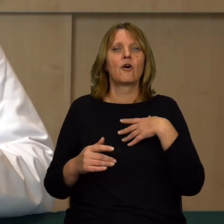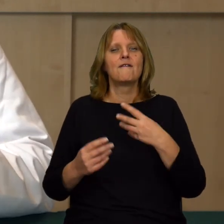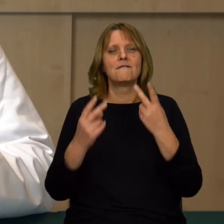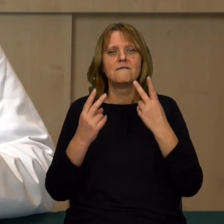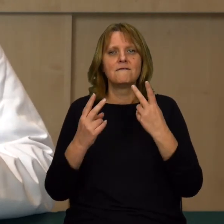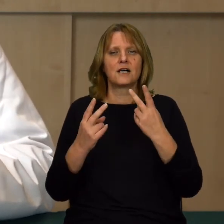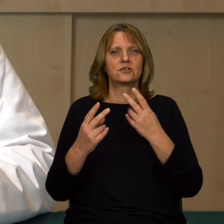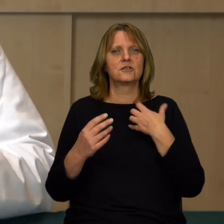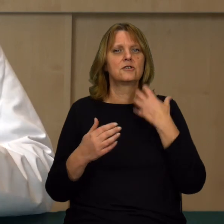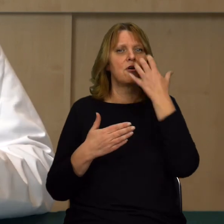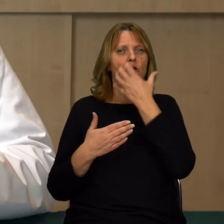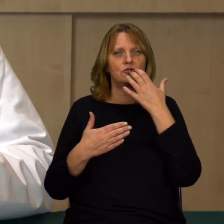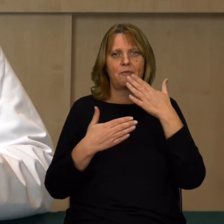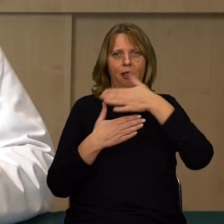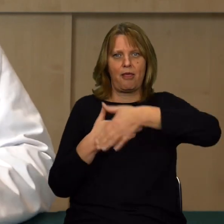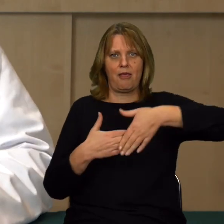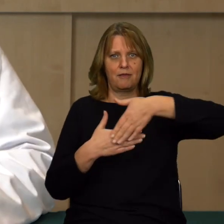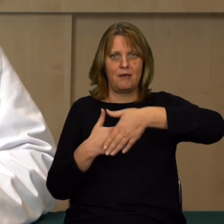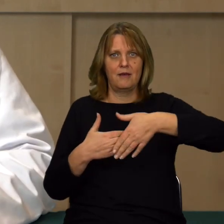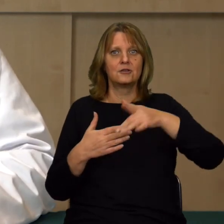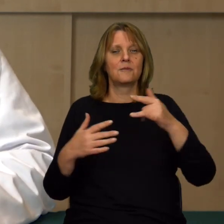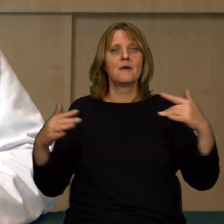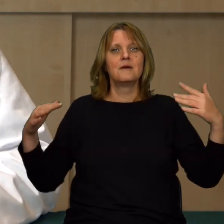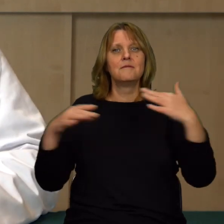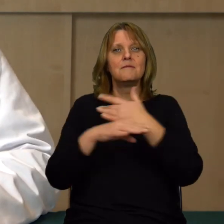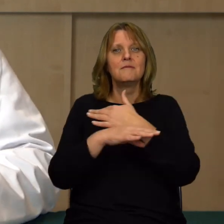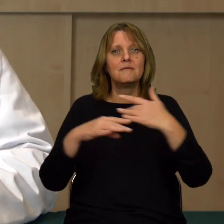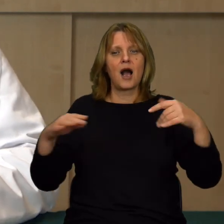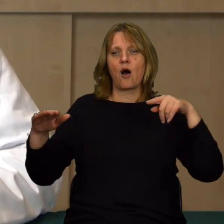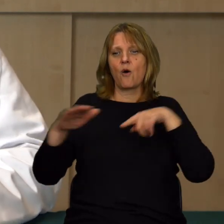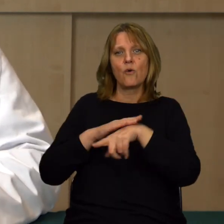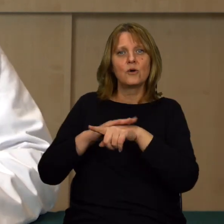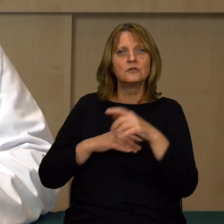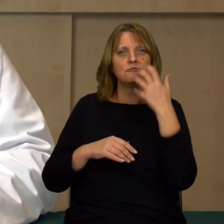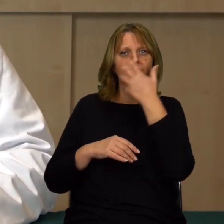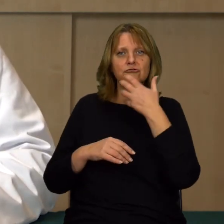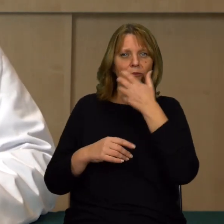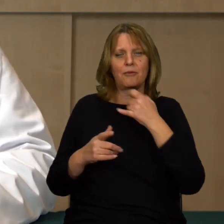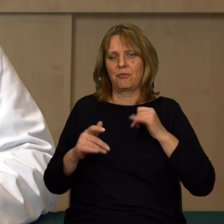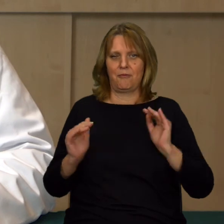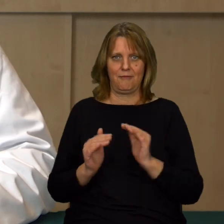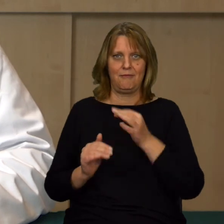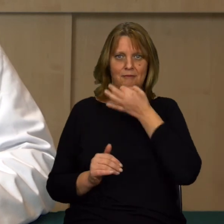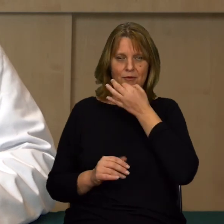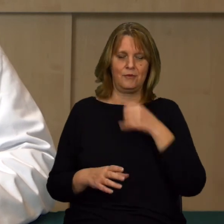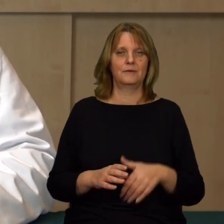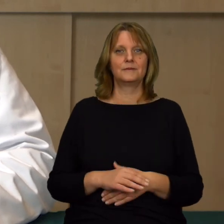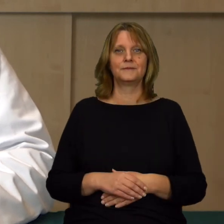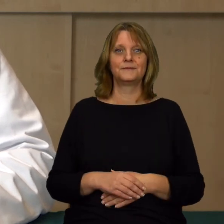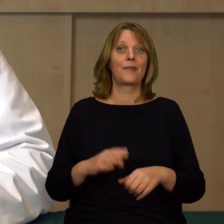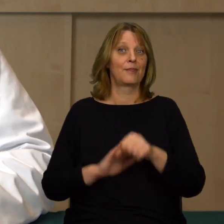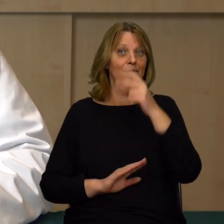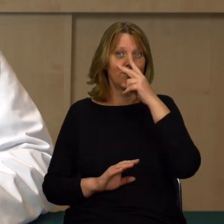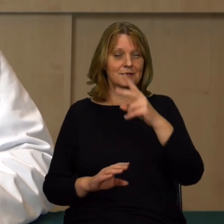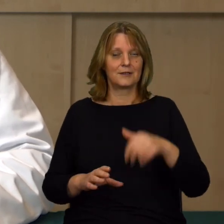ważna jest termomodernizacja. Tak ważne jest ocieplenie, żeby ten transport ciepła, ta ucieczka ciepła z naszych domów była jak najniższa.